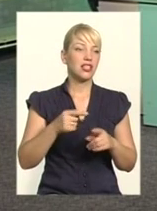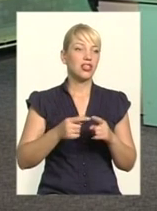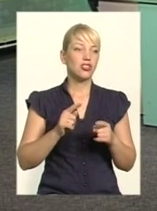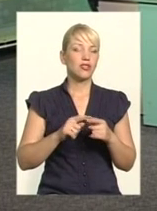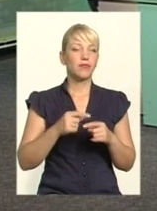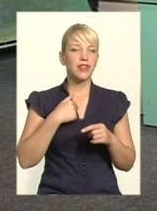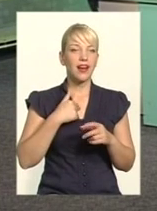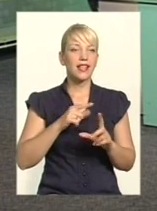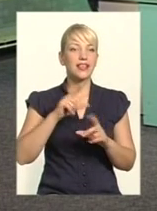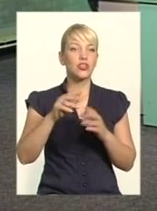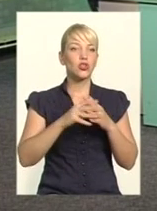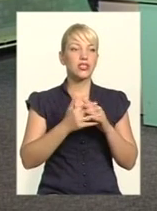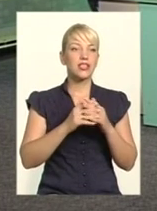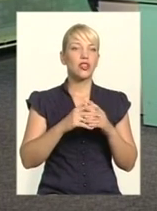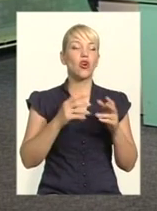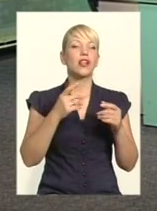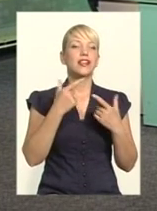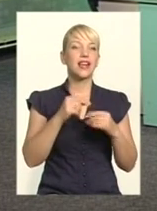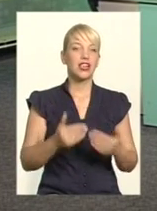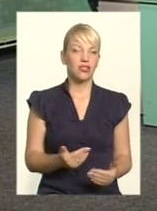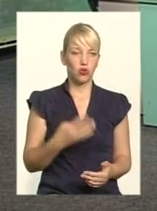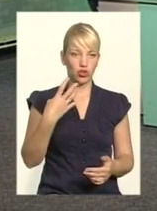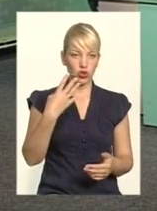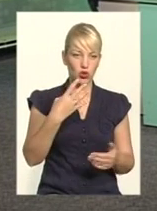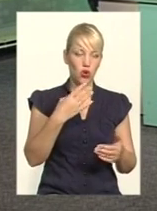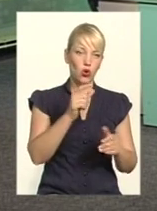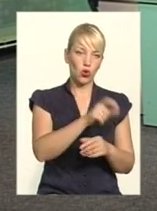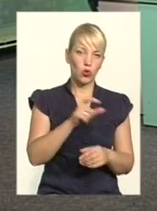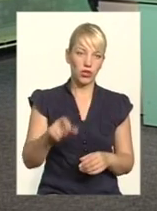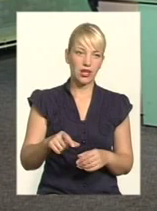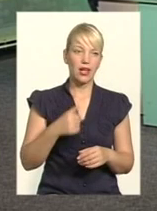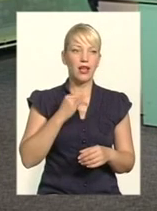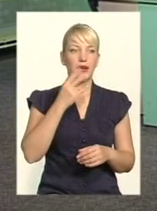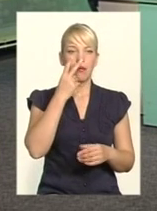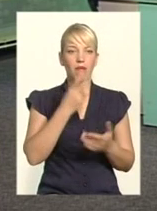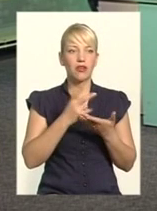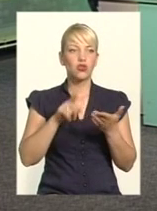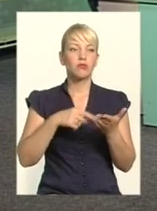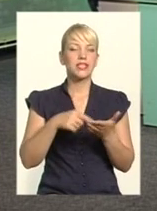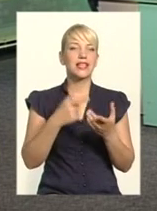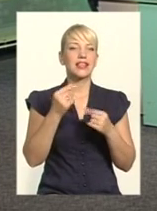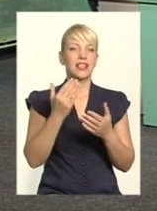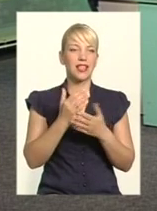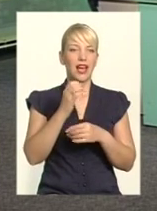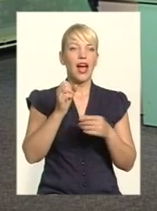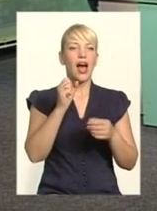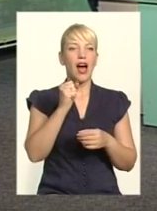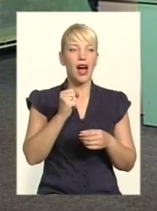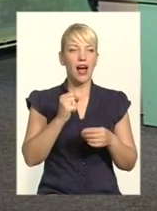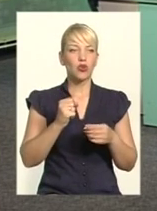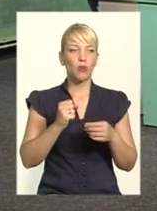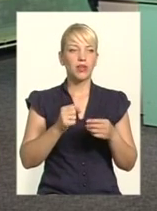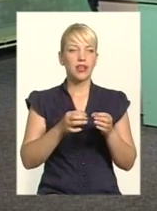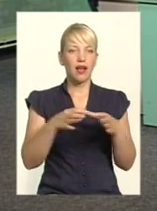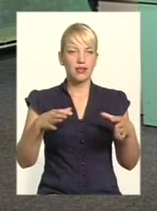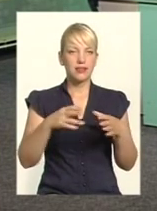Я їду в село, навіть, де живе 40 людей. І бачу міста, де є атомна станція, як до прикладу. Тому, коли ми говоримо, що